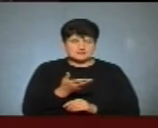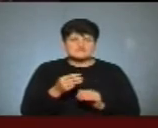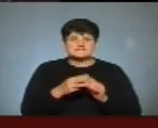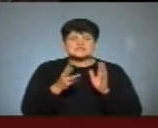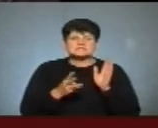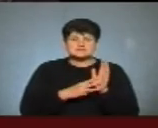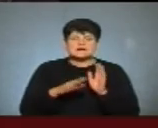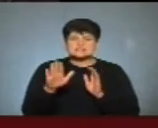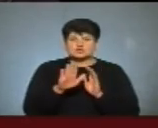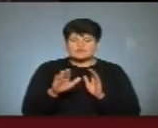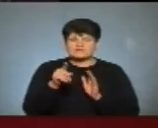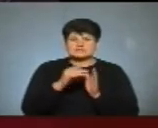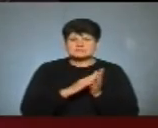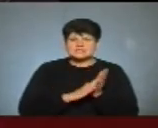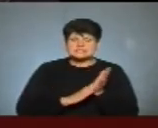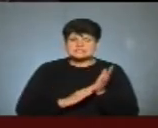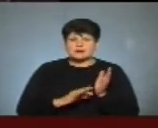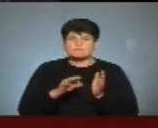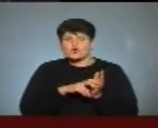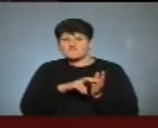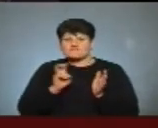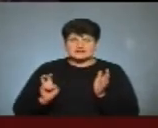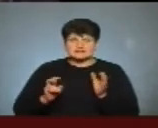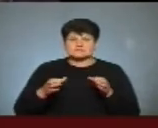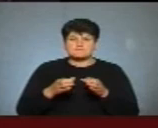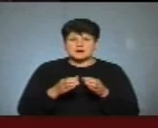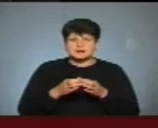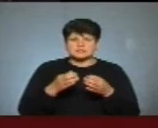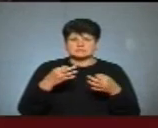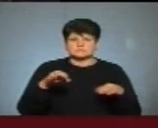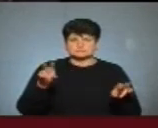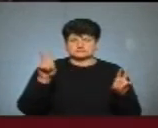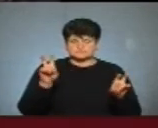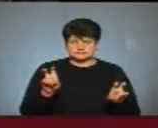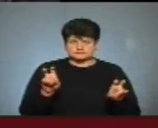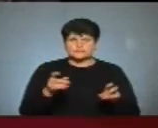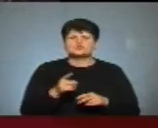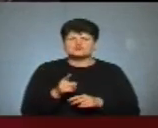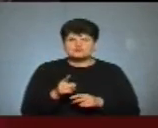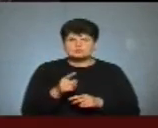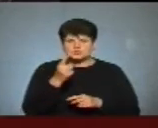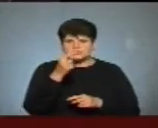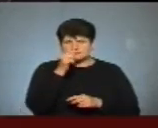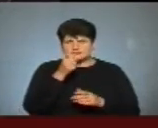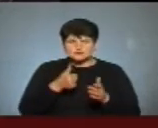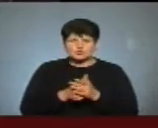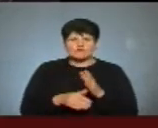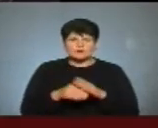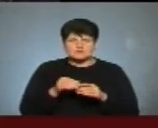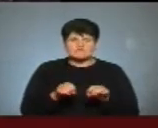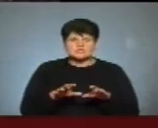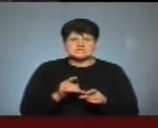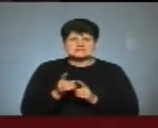18 вересня ви написали заяву про вихід з партії Всеукраїнське об'єднання «Свобода». Чому за місяць до випорів ви вирішили